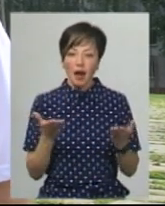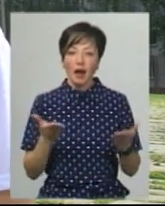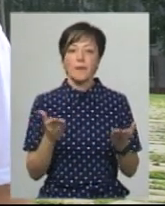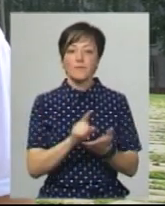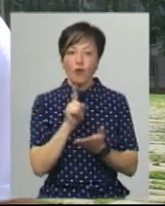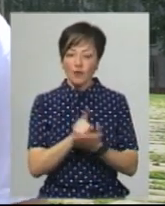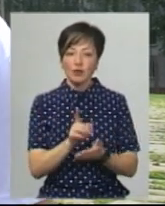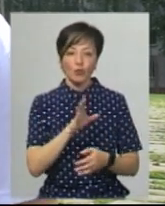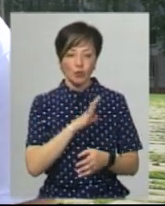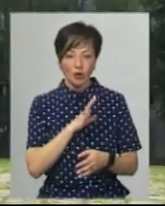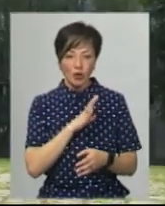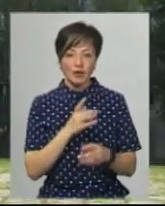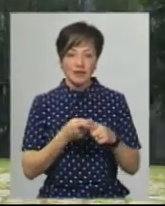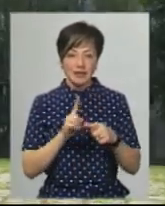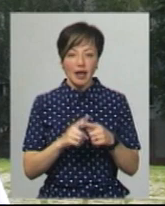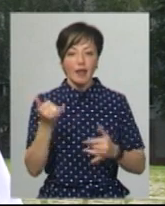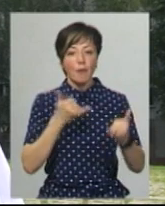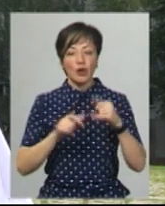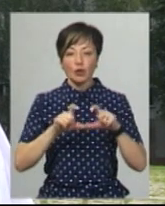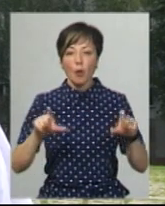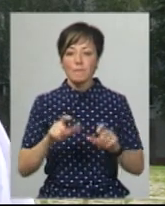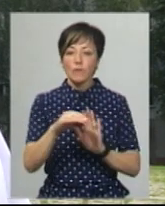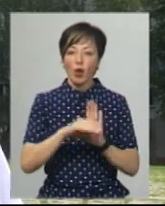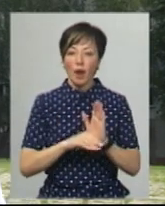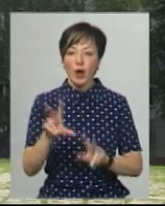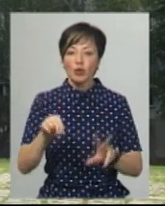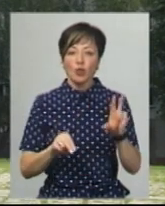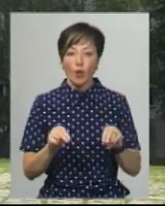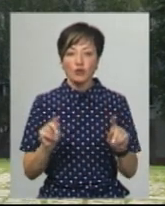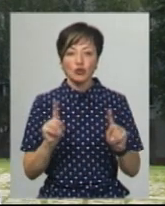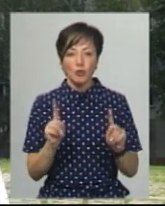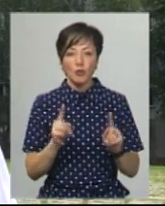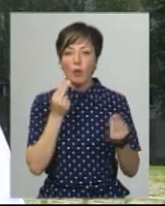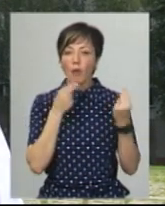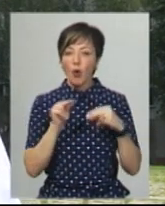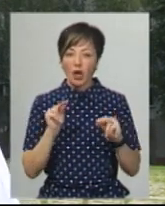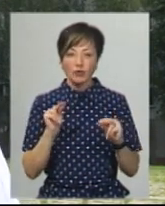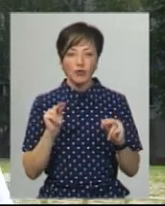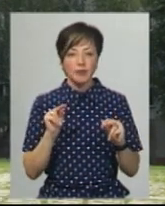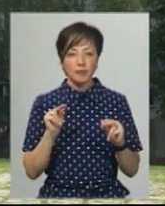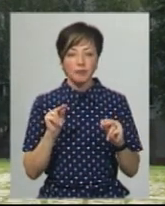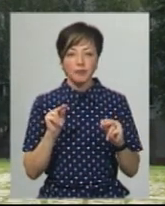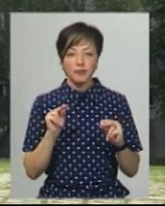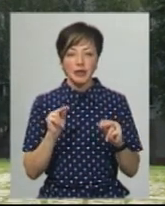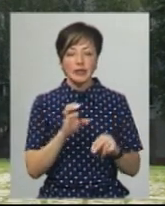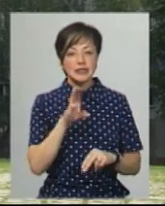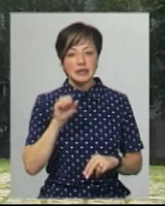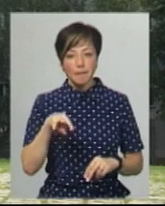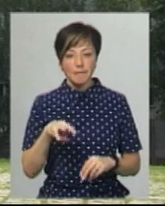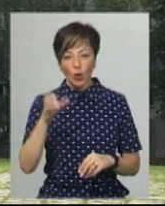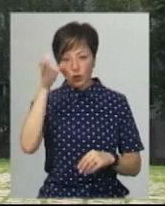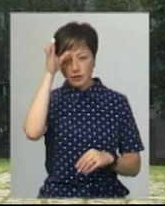яке повинно бути у STEM-лабораторії. Програма розрахована на те, щоб покращувати STEM-освіту,